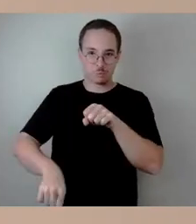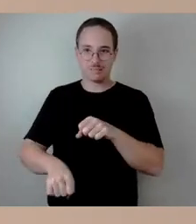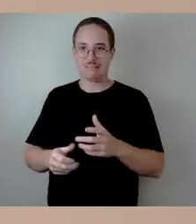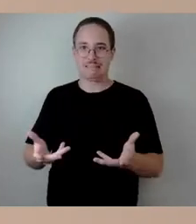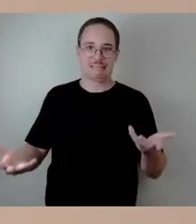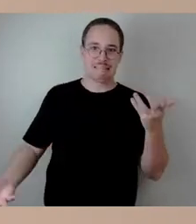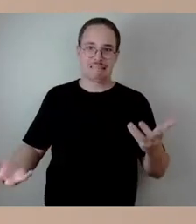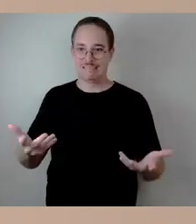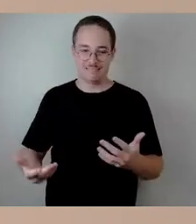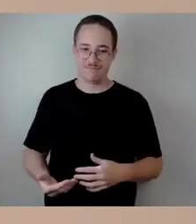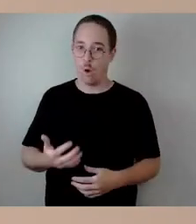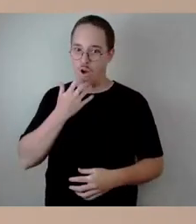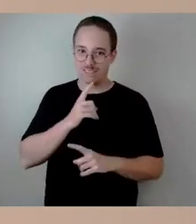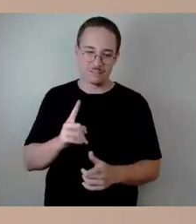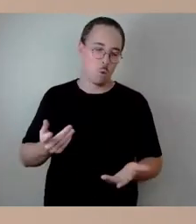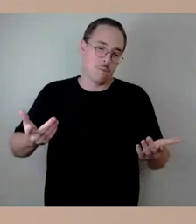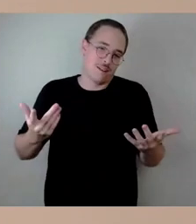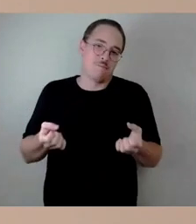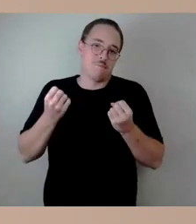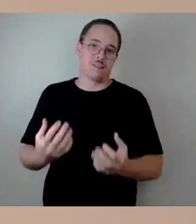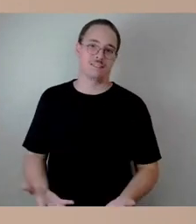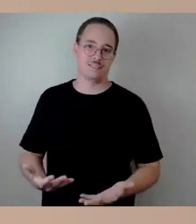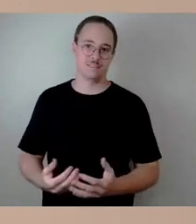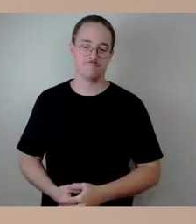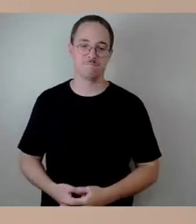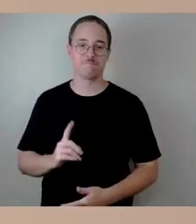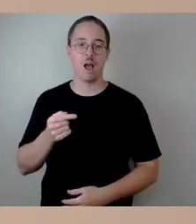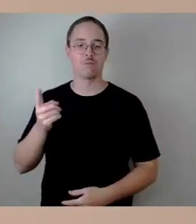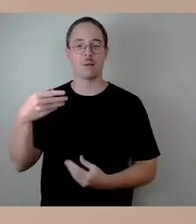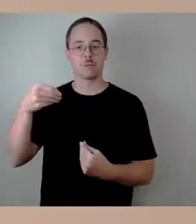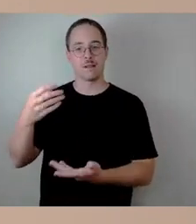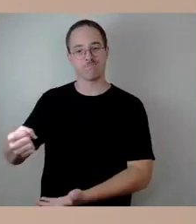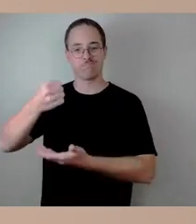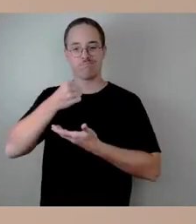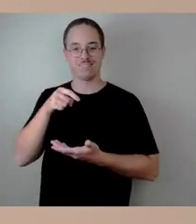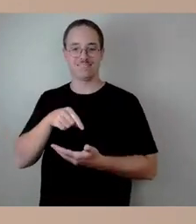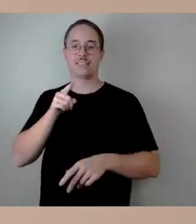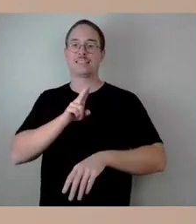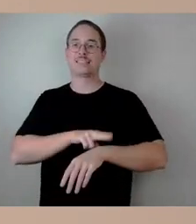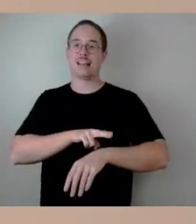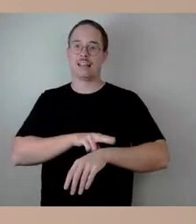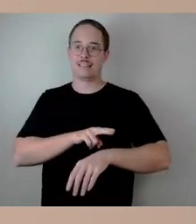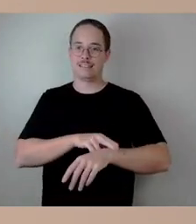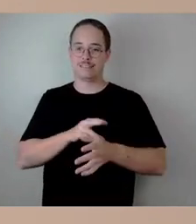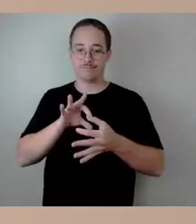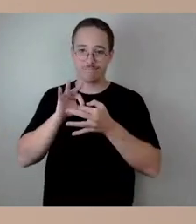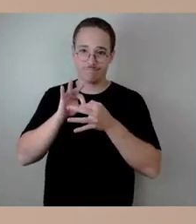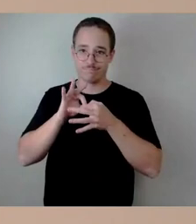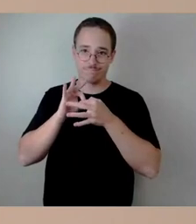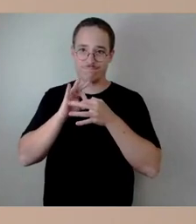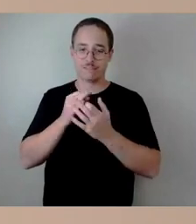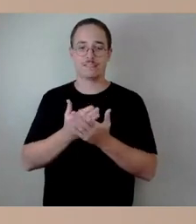auch zeitlich gebunden sind und wollen 2025, und davon gehen wir jetzt aus, sozusagen